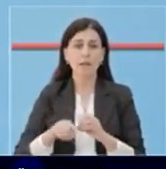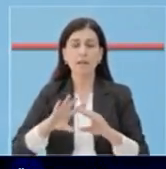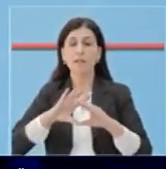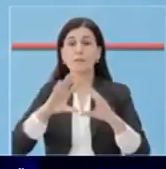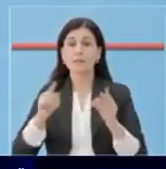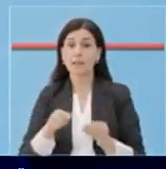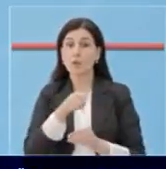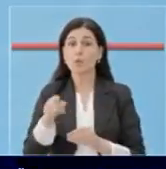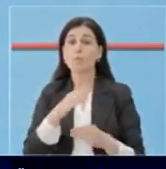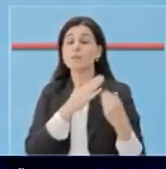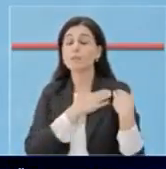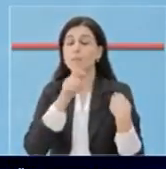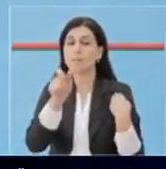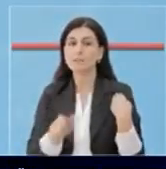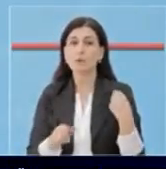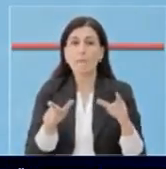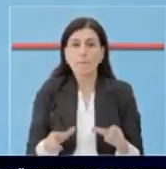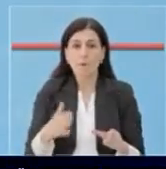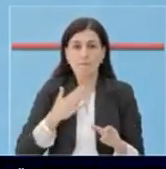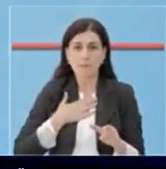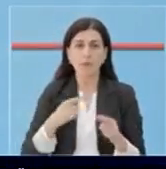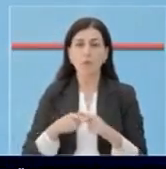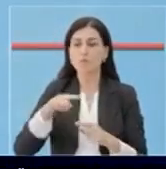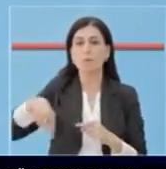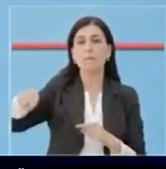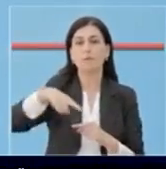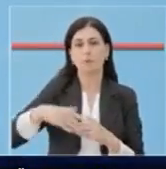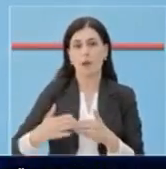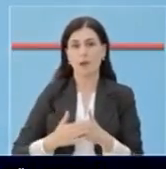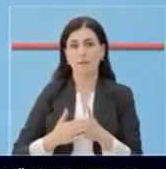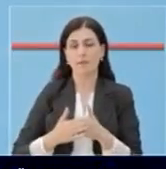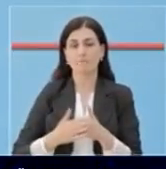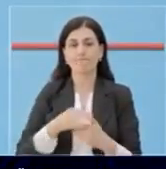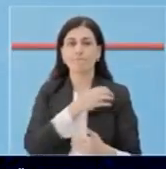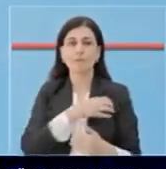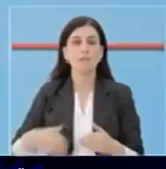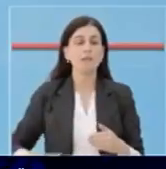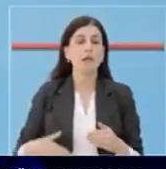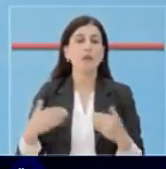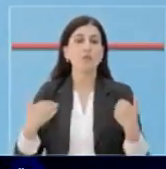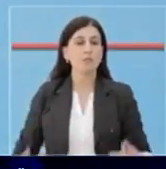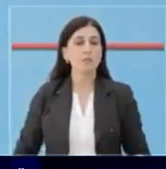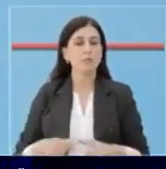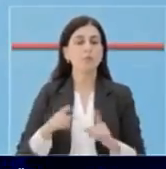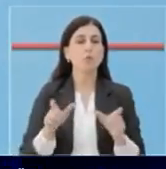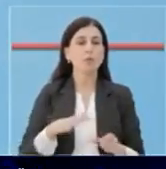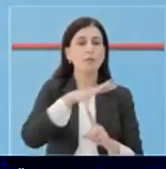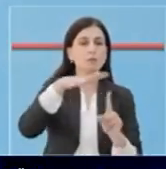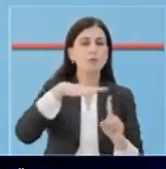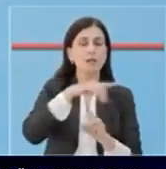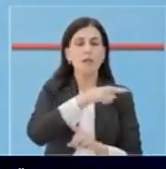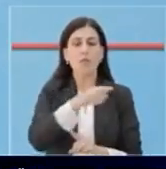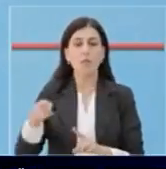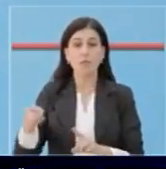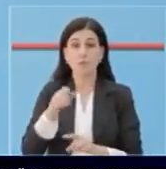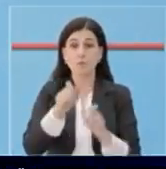shumë dhe pesha daj gjdoj individi për të ruajtur vetën dhe të tjerët gjithashtu. Ndaj ministrija shëndecis dhe mbrojtje sociale, i bënë thirje të